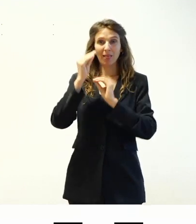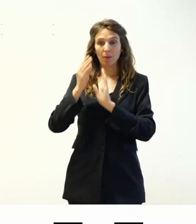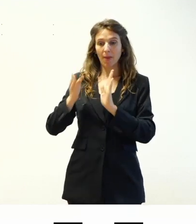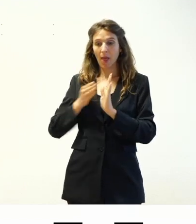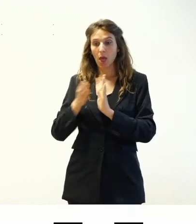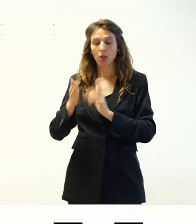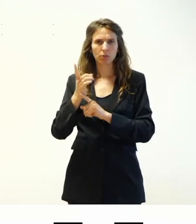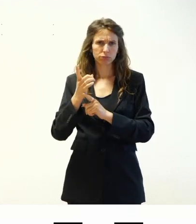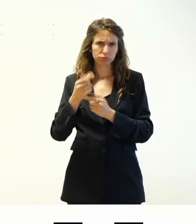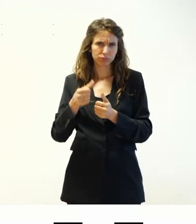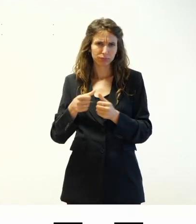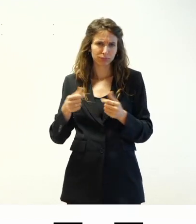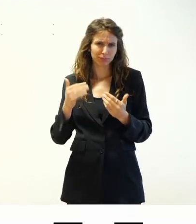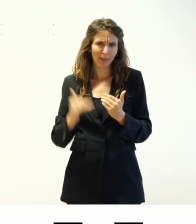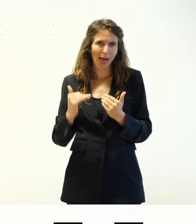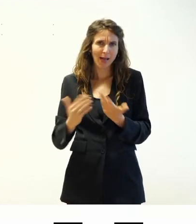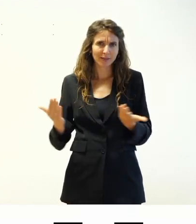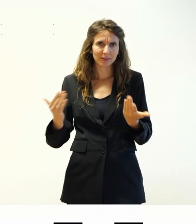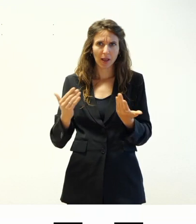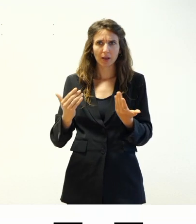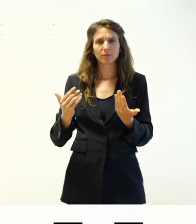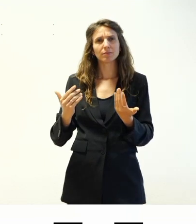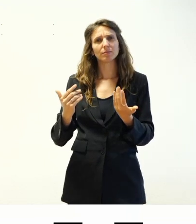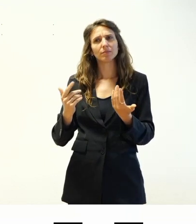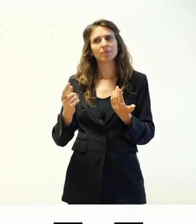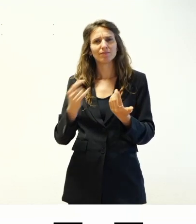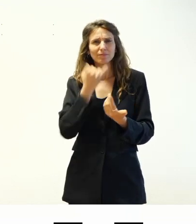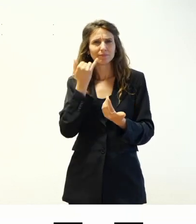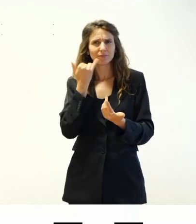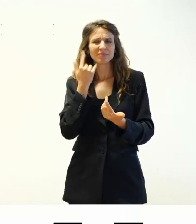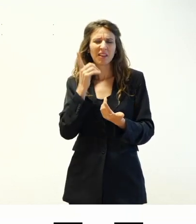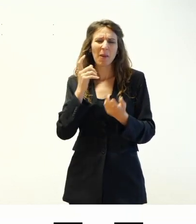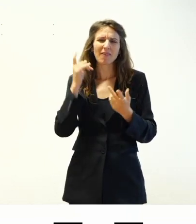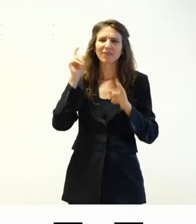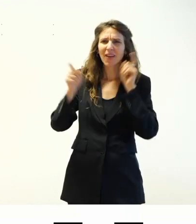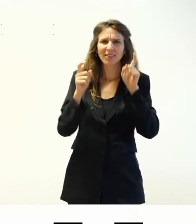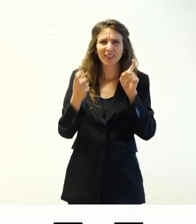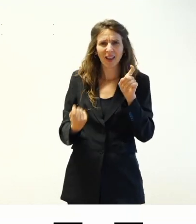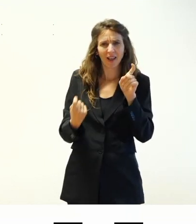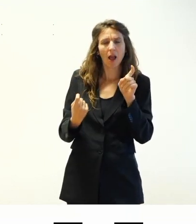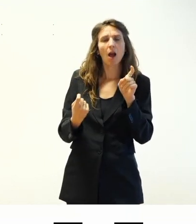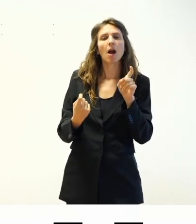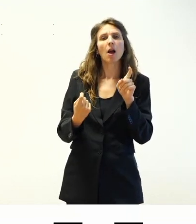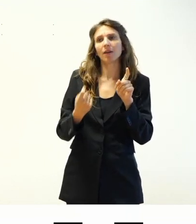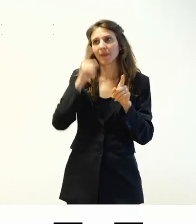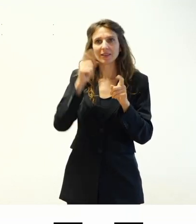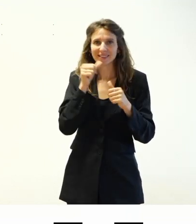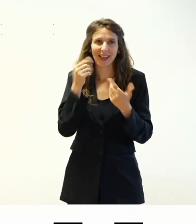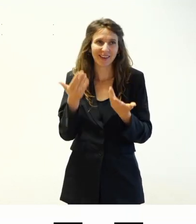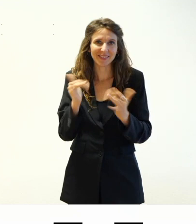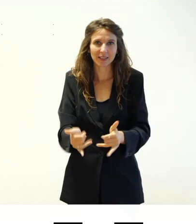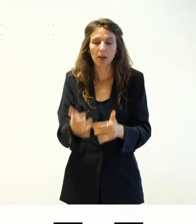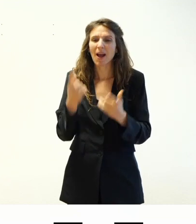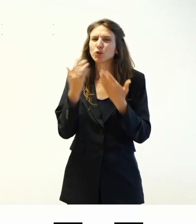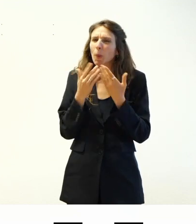bassa per cui anche con poca fatica no la fatica ci vuole poco